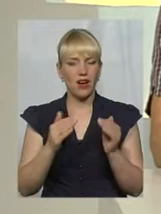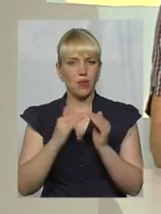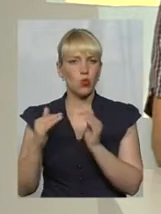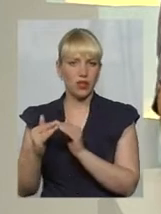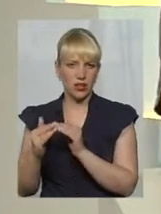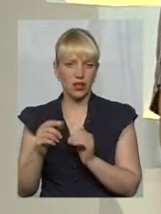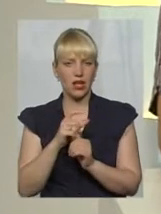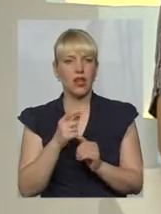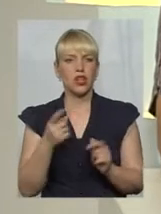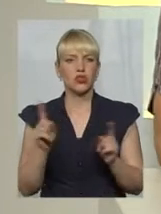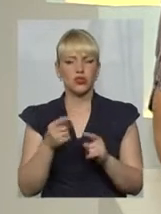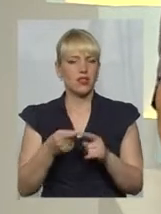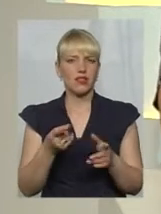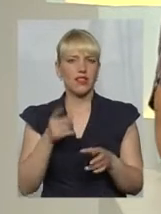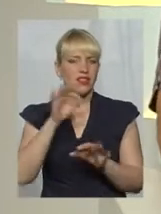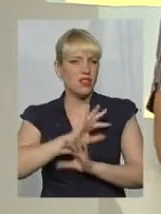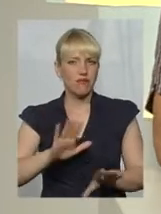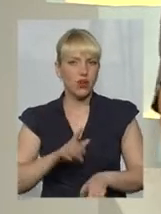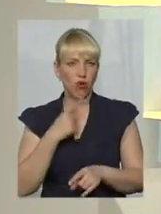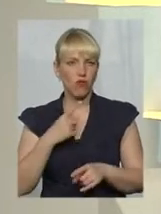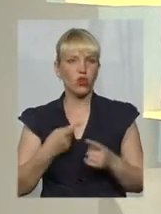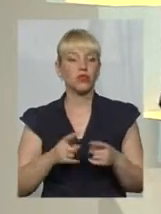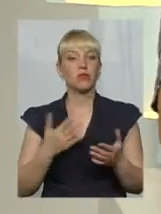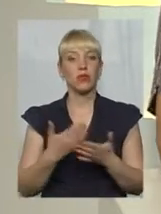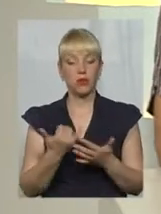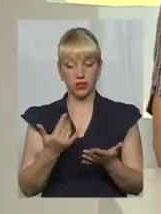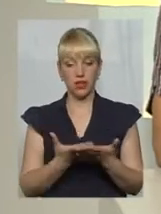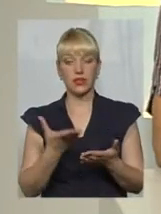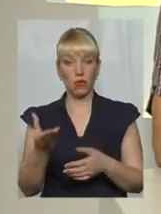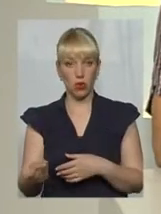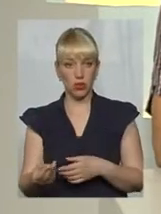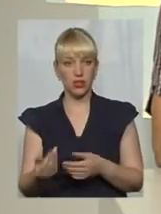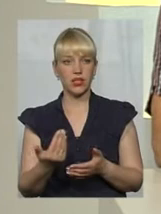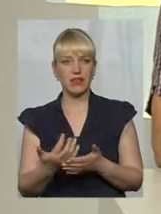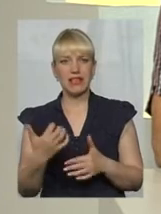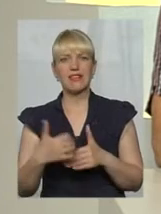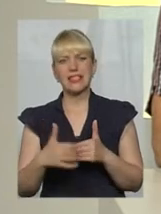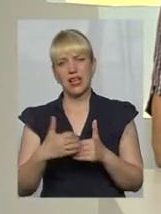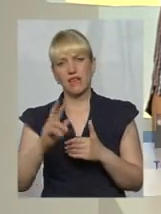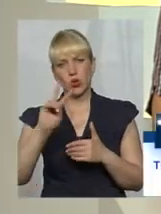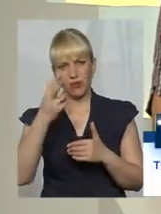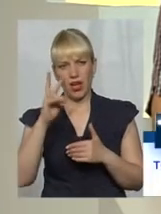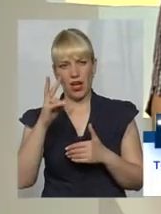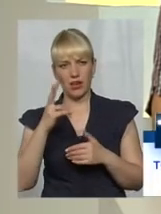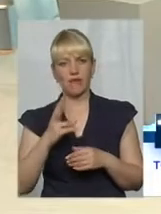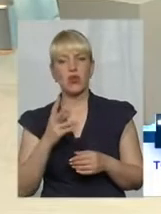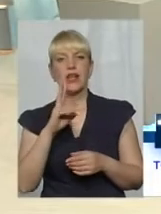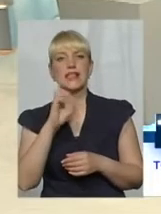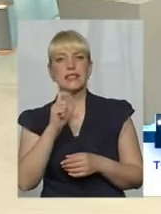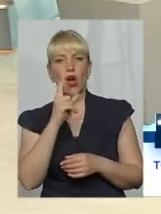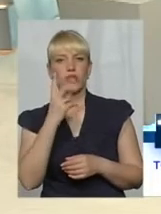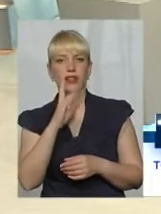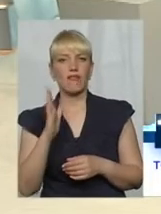платити, бо це ж по суті все. От зараз там сплачують, ну, я не знаю, в середньому, здається, 2 гривні, так, в нас за квадратний метр